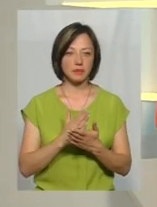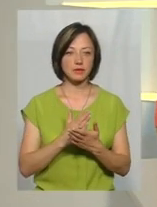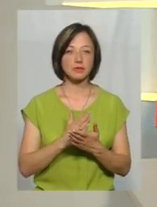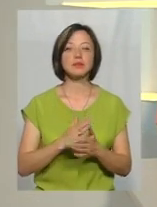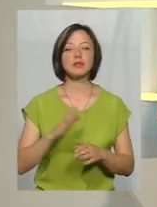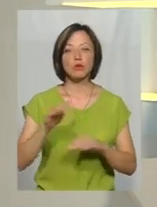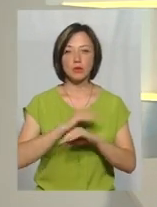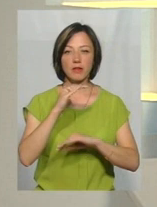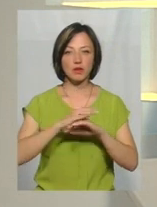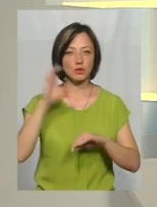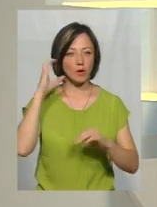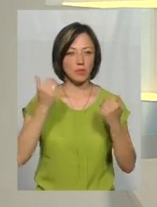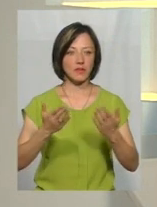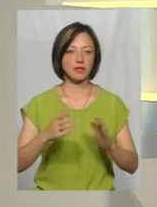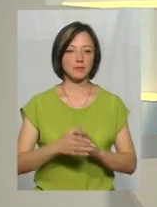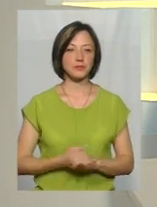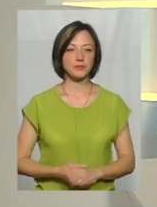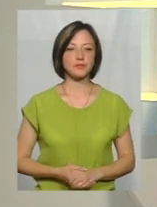Алло, добрий вечір, слухаємо вас.